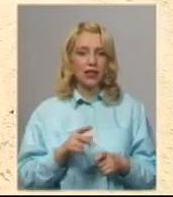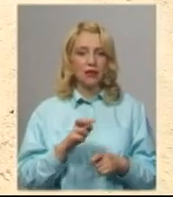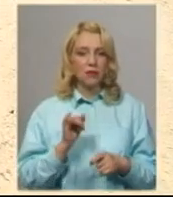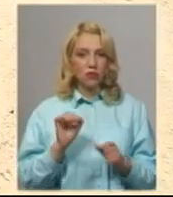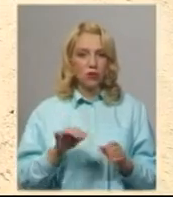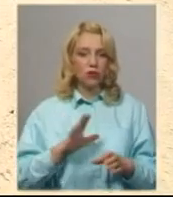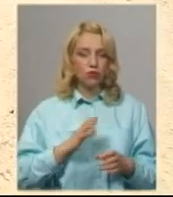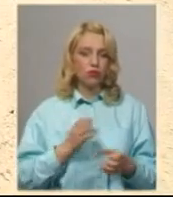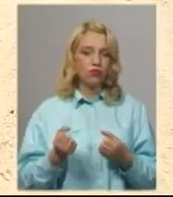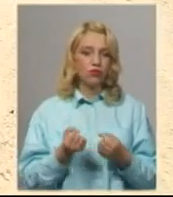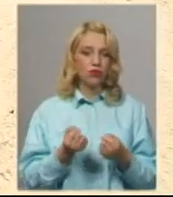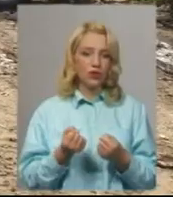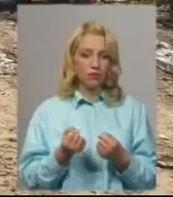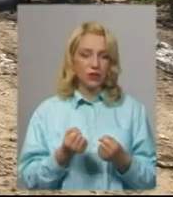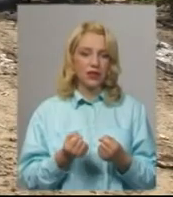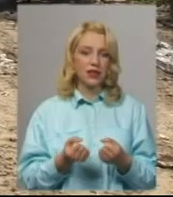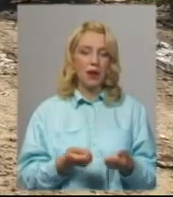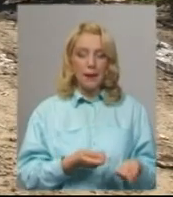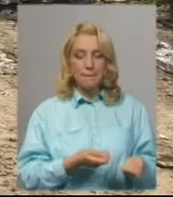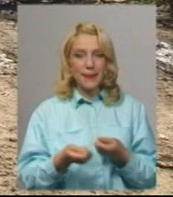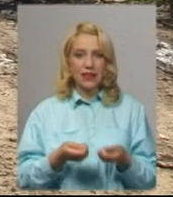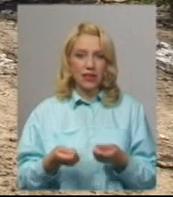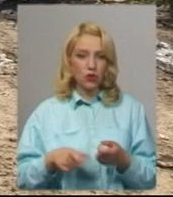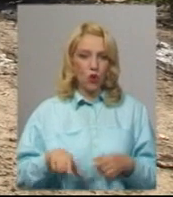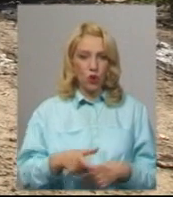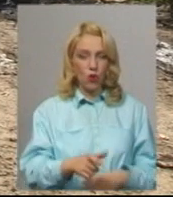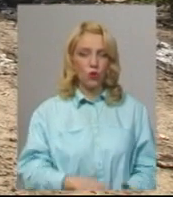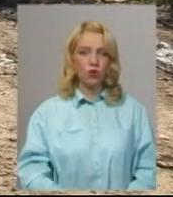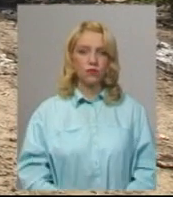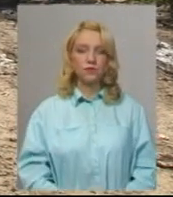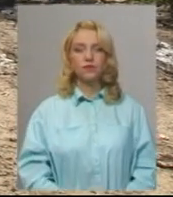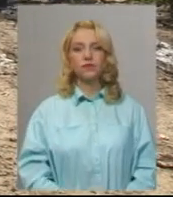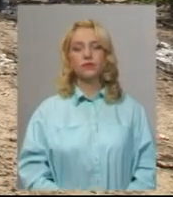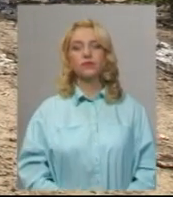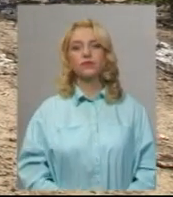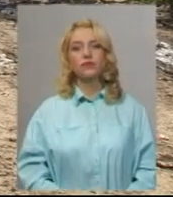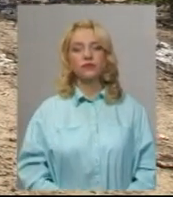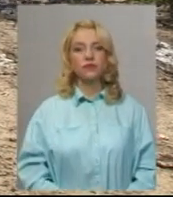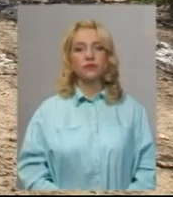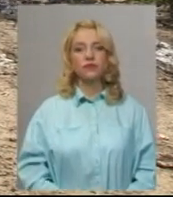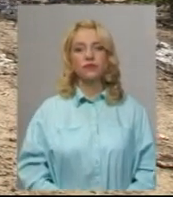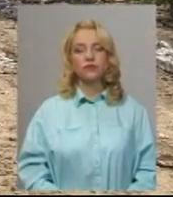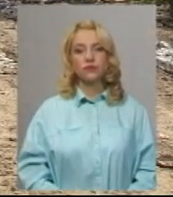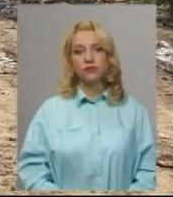було укріпити під'їздну дорогу. Світлана Поробок, Олександр Горішевський. Новини на Суспільному. Хмельниччина.